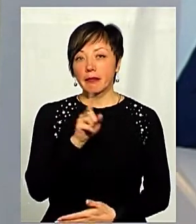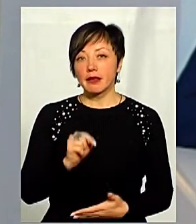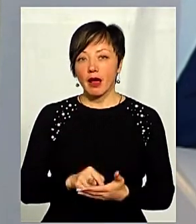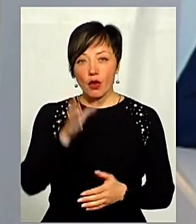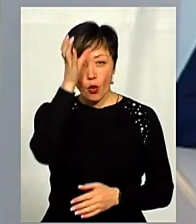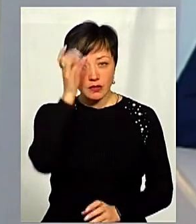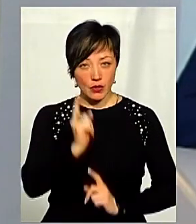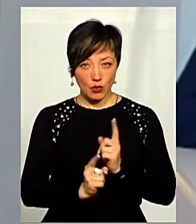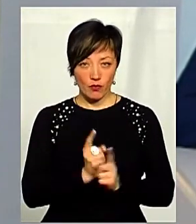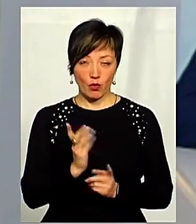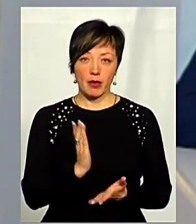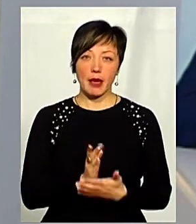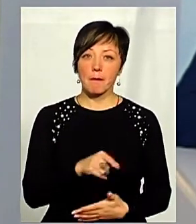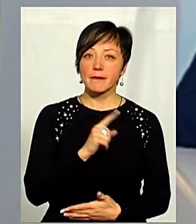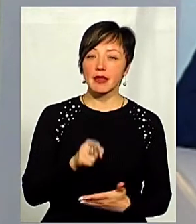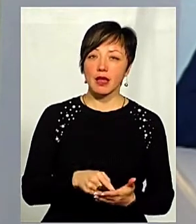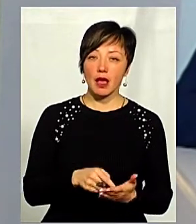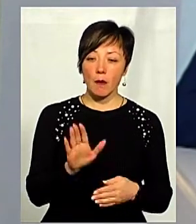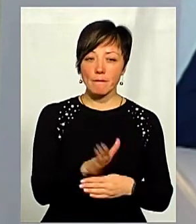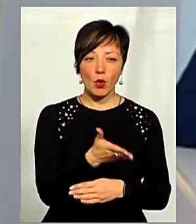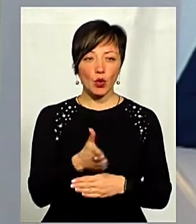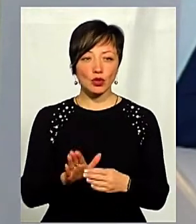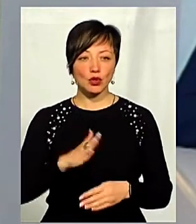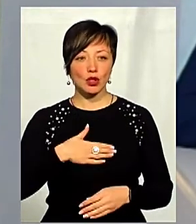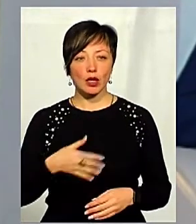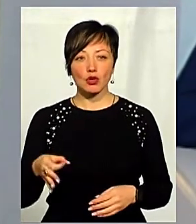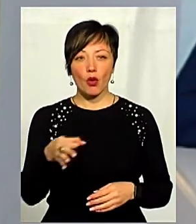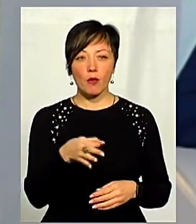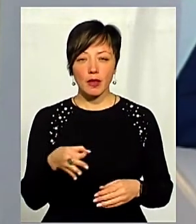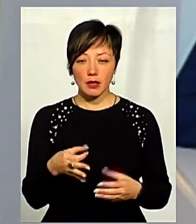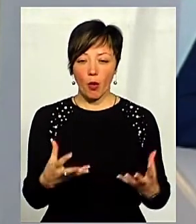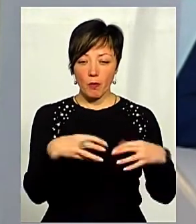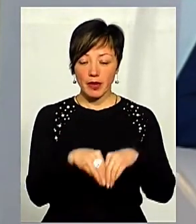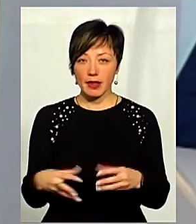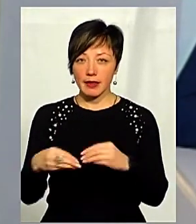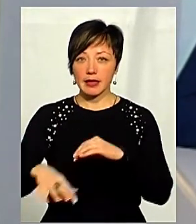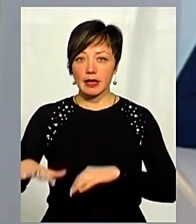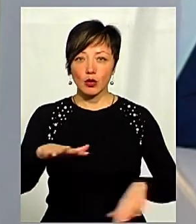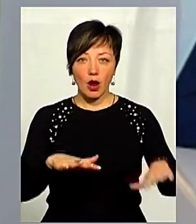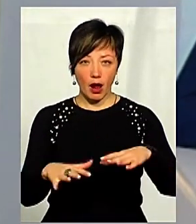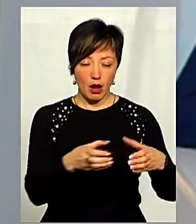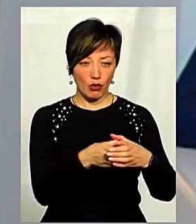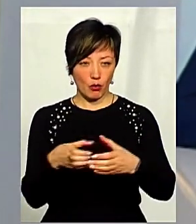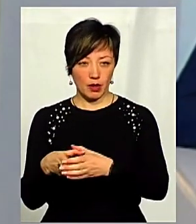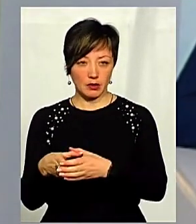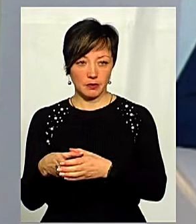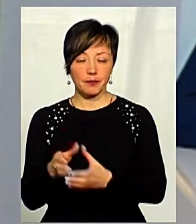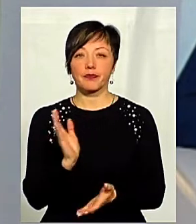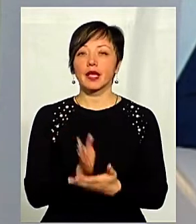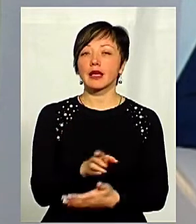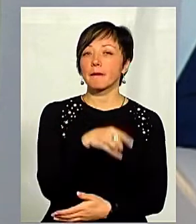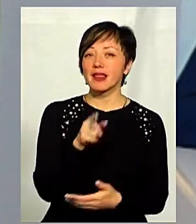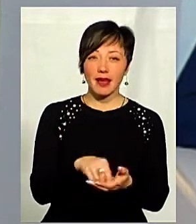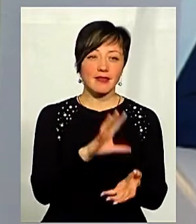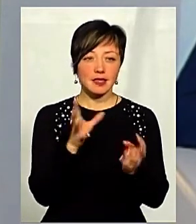освітньої реформи. Є питання поділу нашої області або об'єднання окремих територій, об'єднані територіальні громади. Є